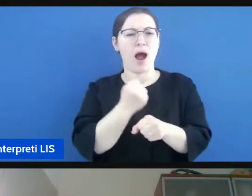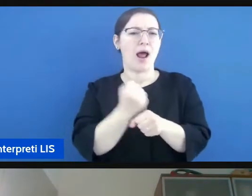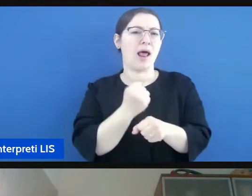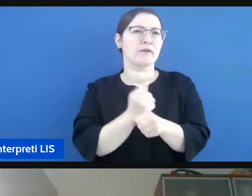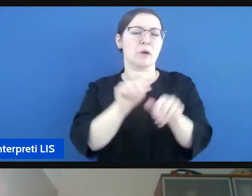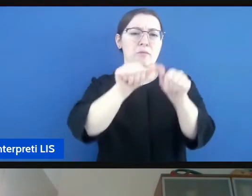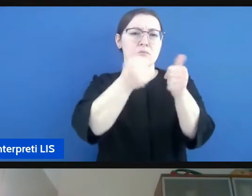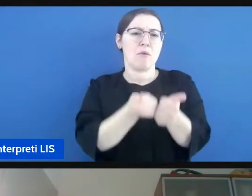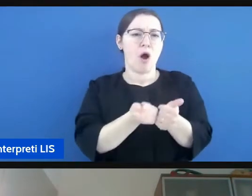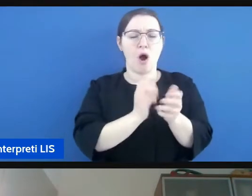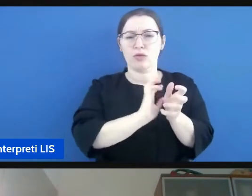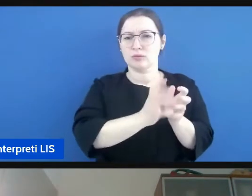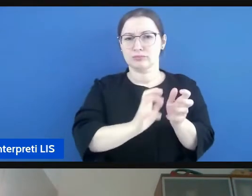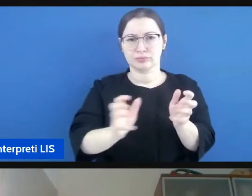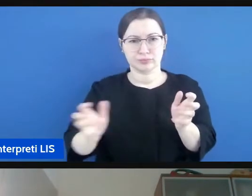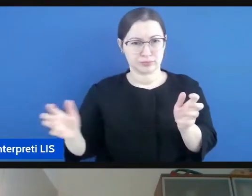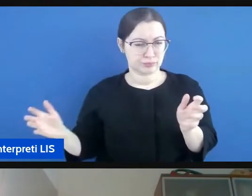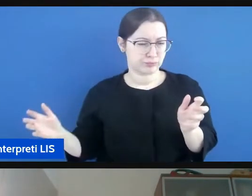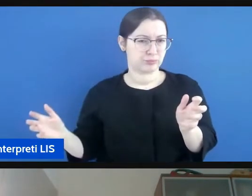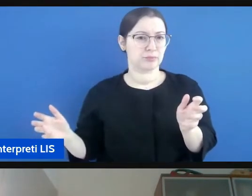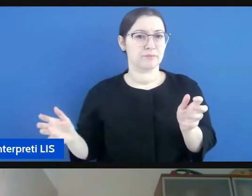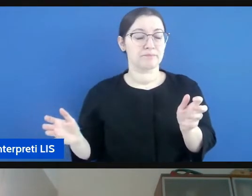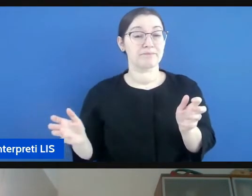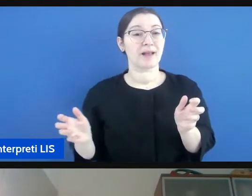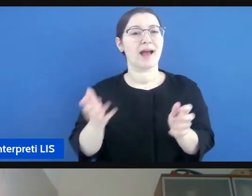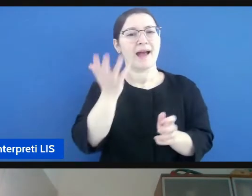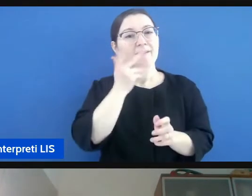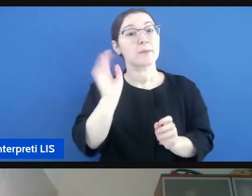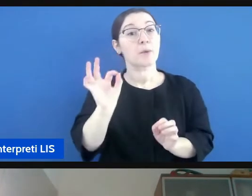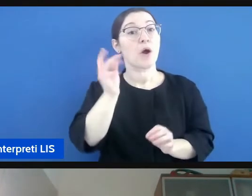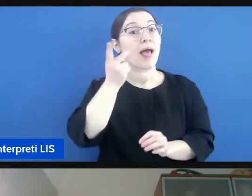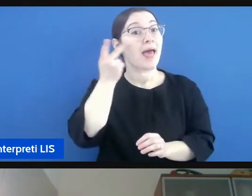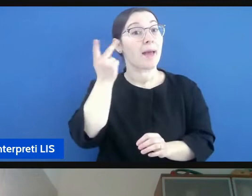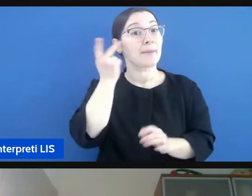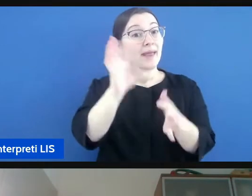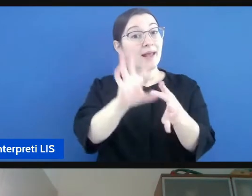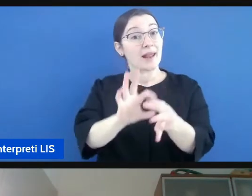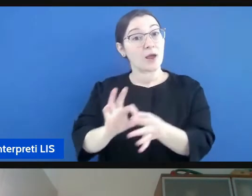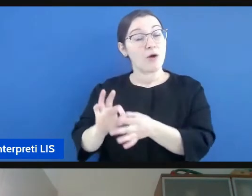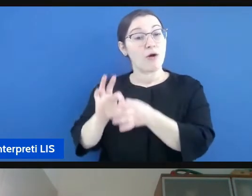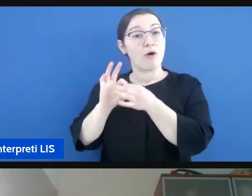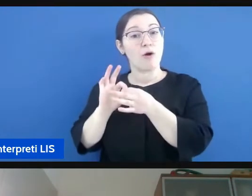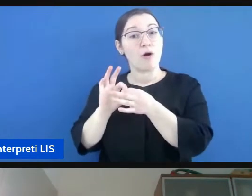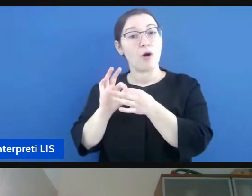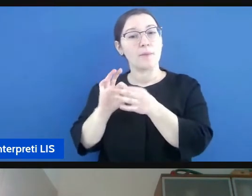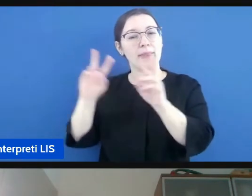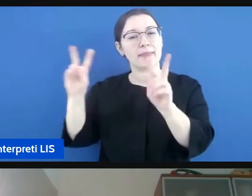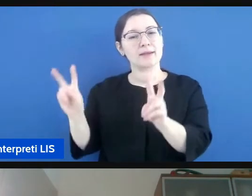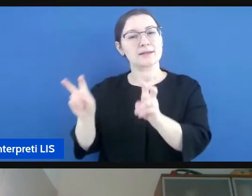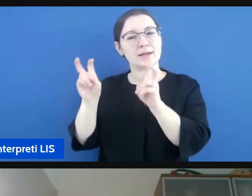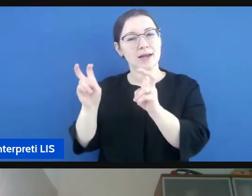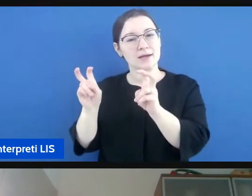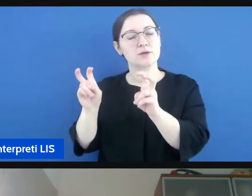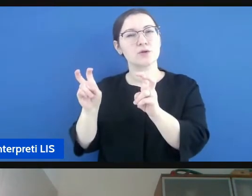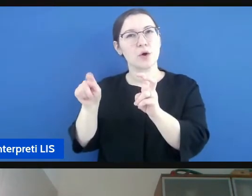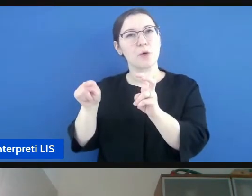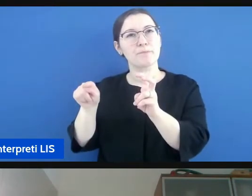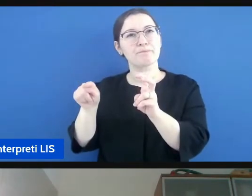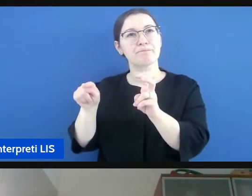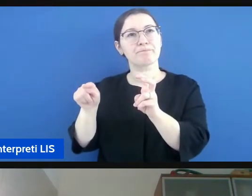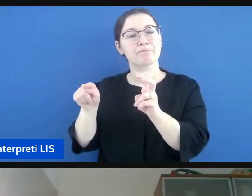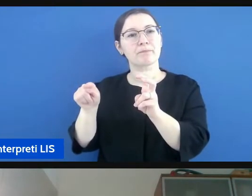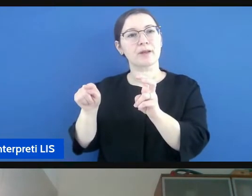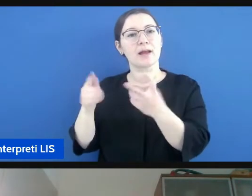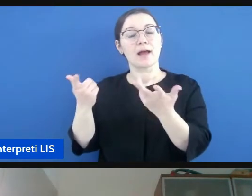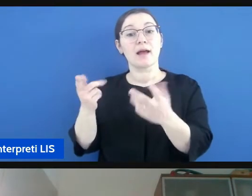per ricollegarmi a quanto ha detto Emilio cioè il discorso Emilio Insolera cioè sul fatto che diceva che